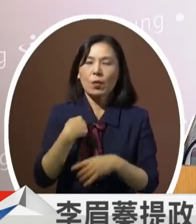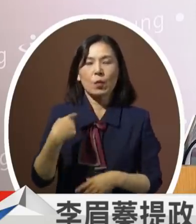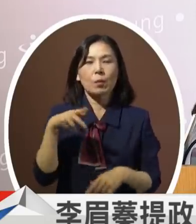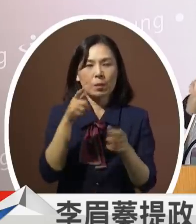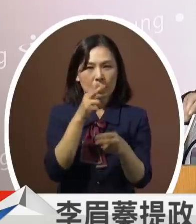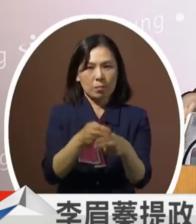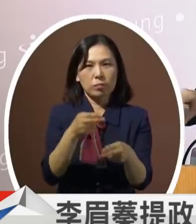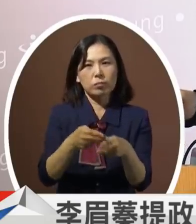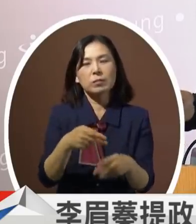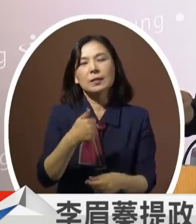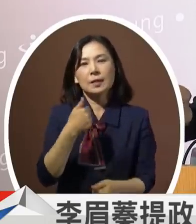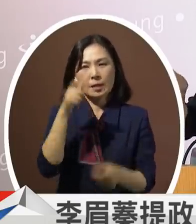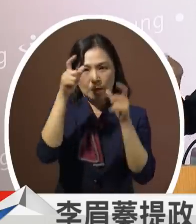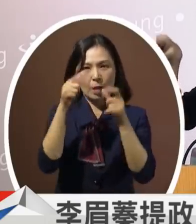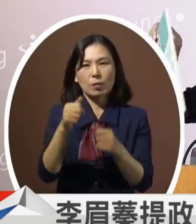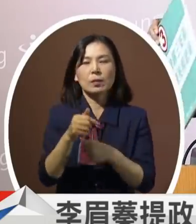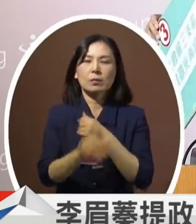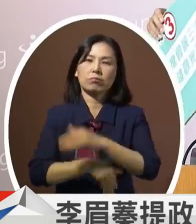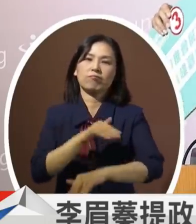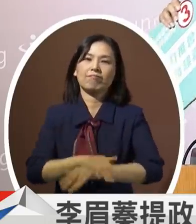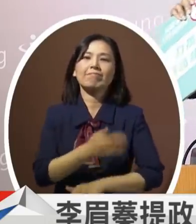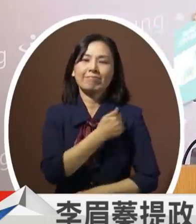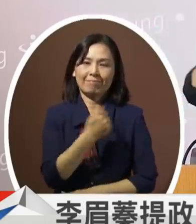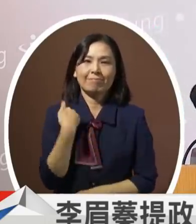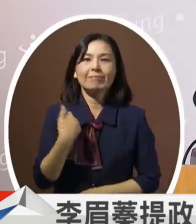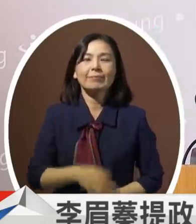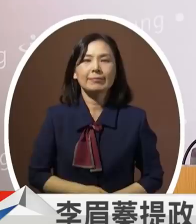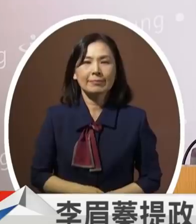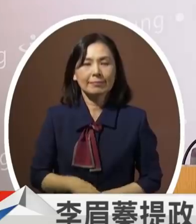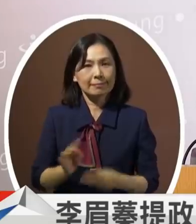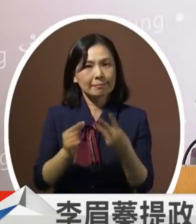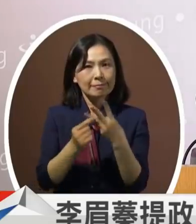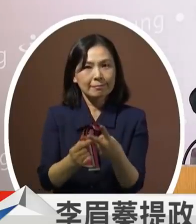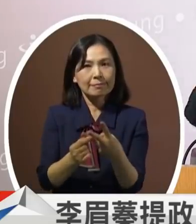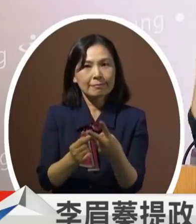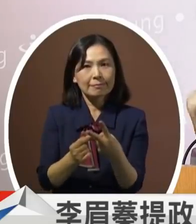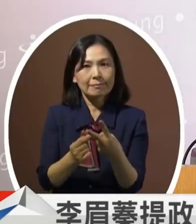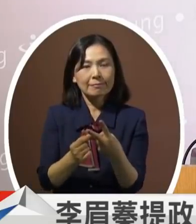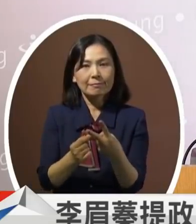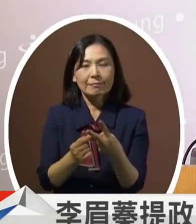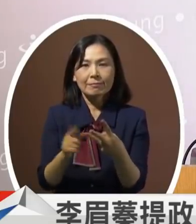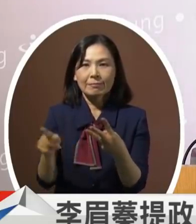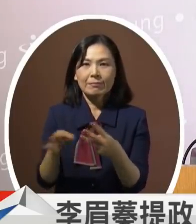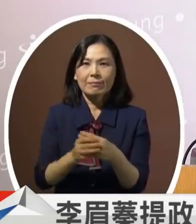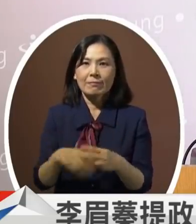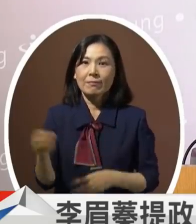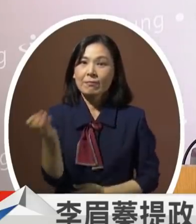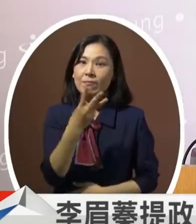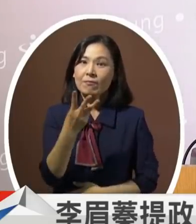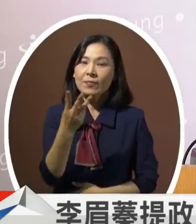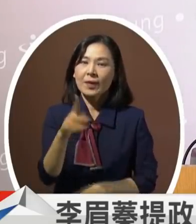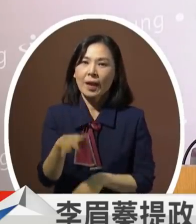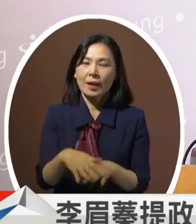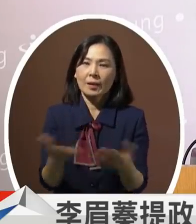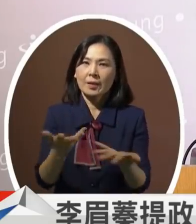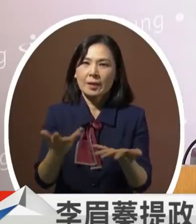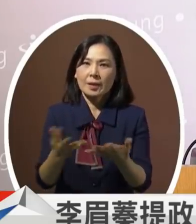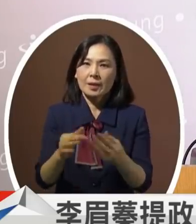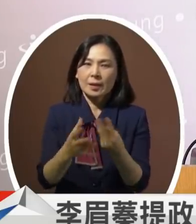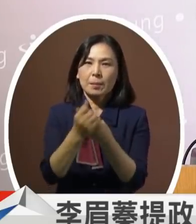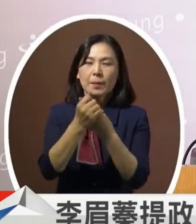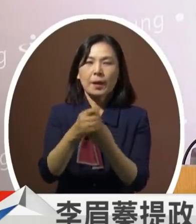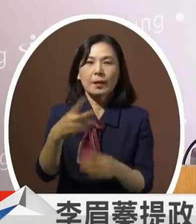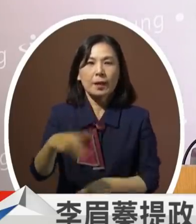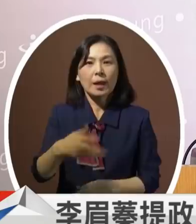起来第三要力推会展三支箭让高雄的光光再